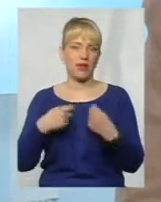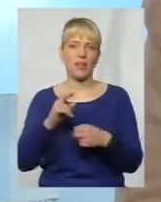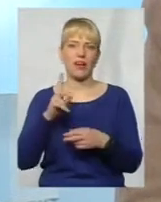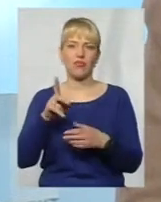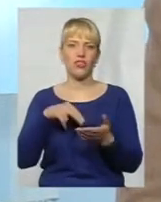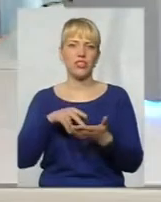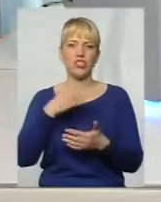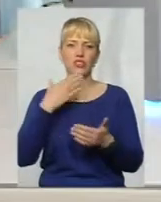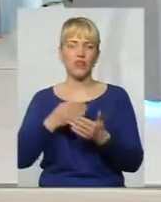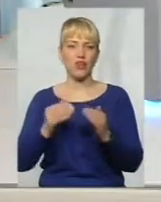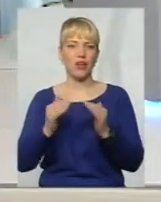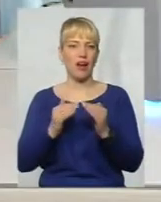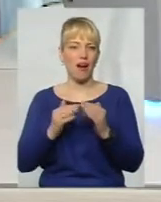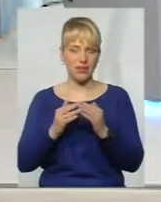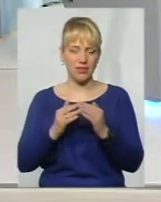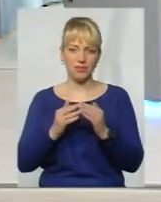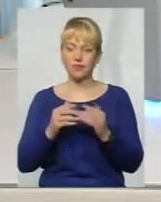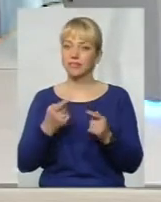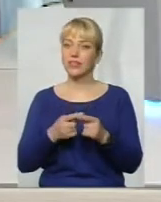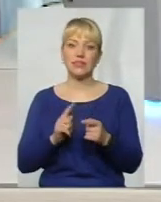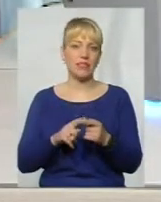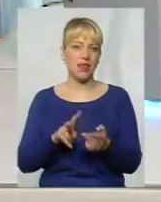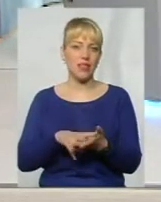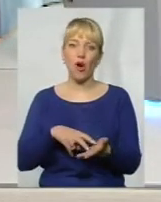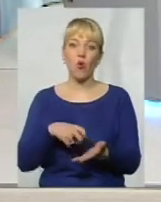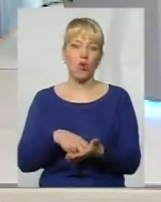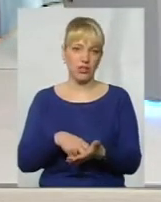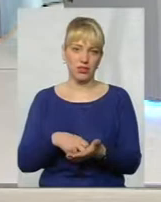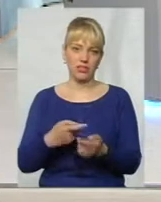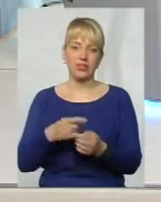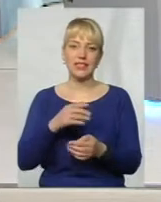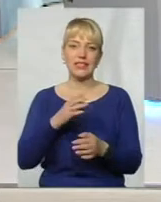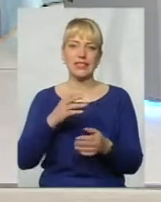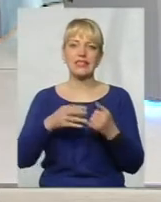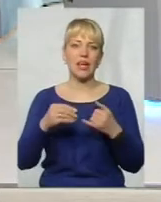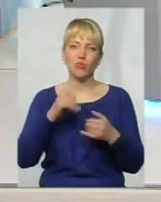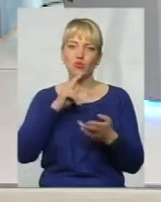йшли до своєї хати, це на колінах повзли і землю цілували.